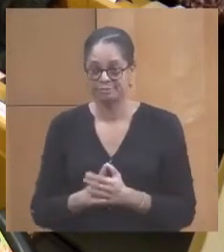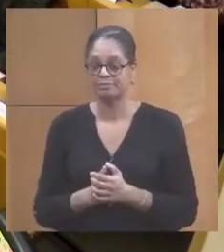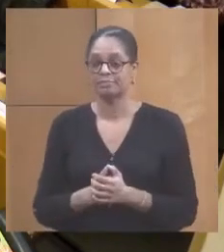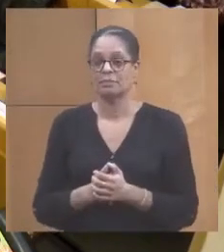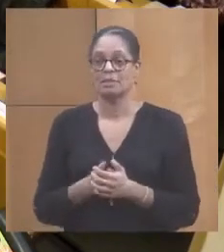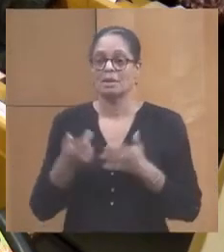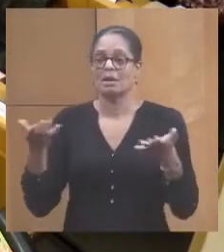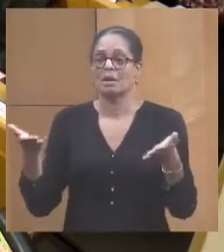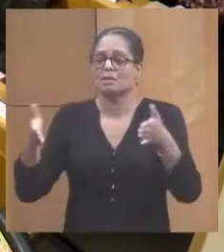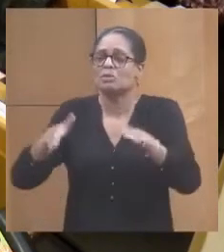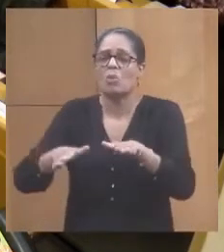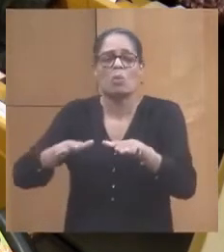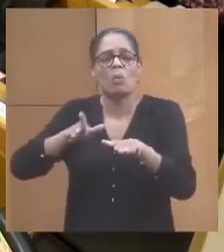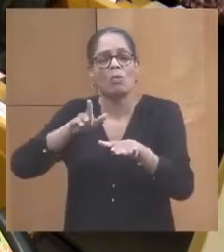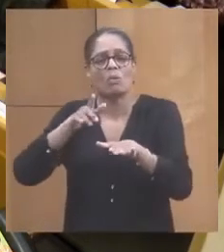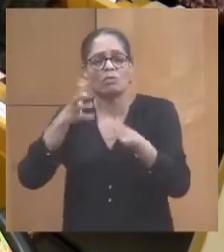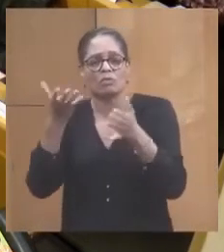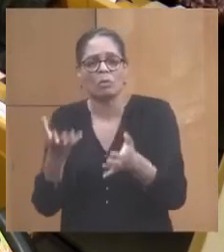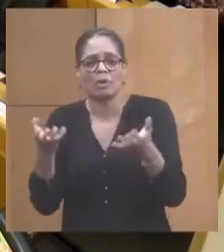fameuse réunion